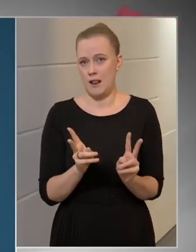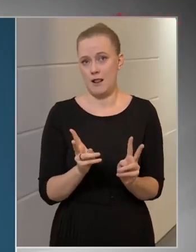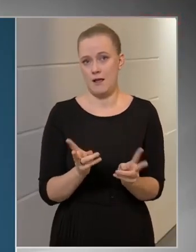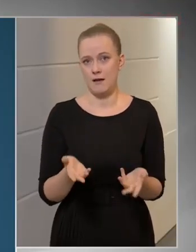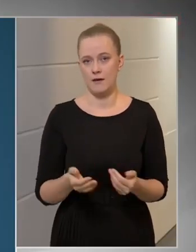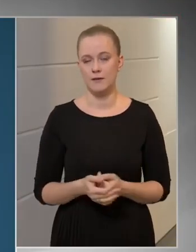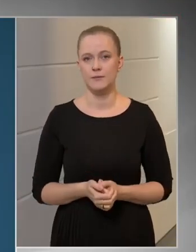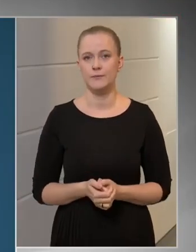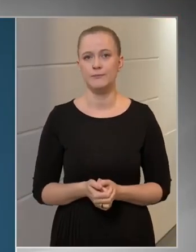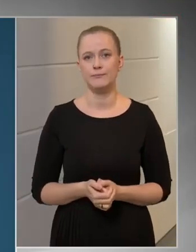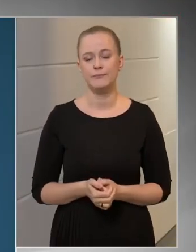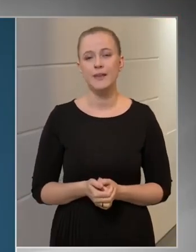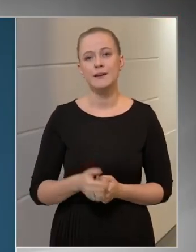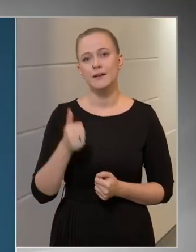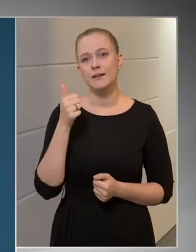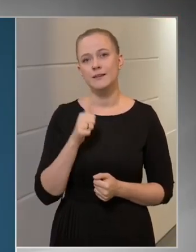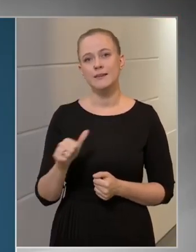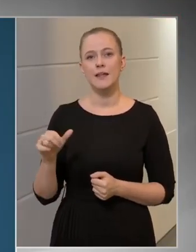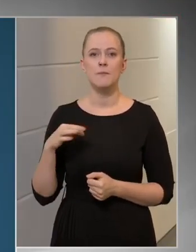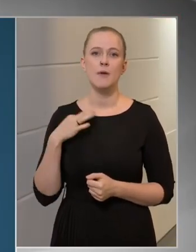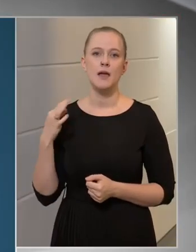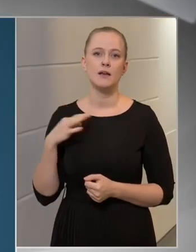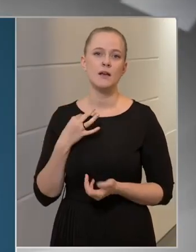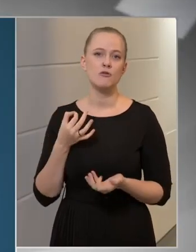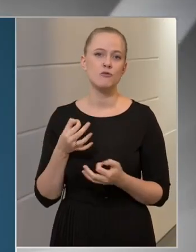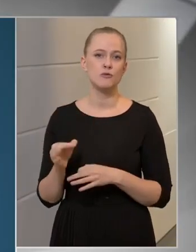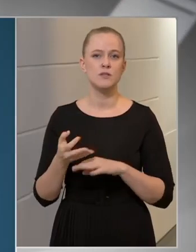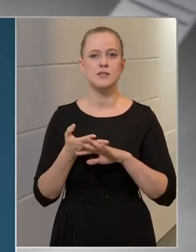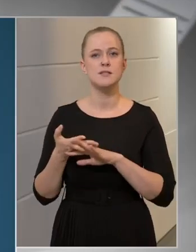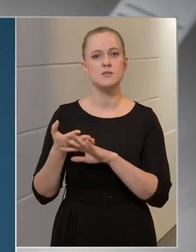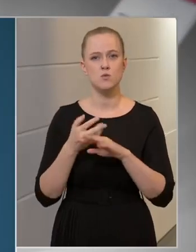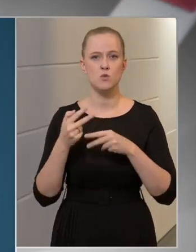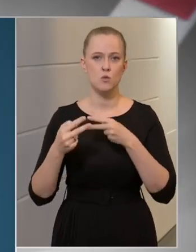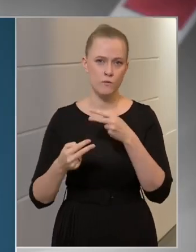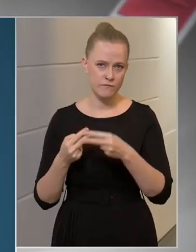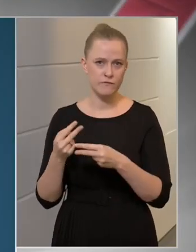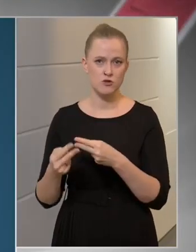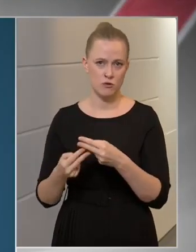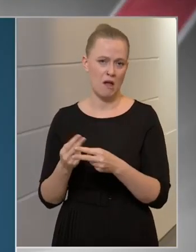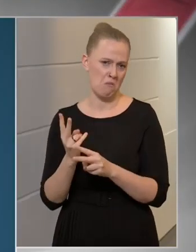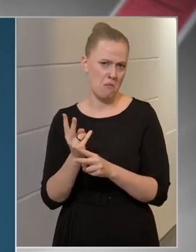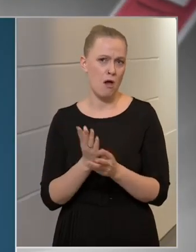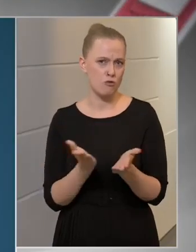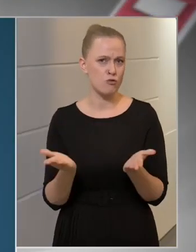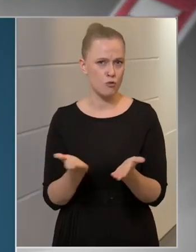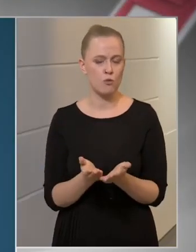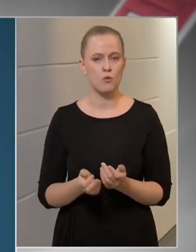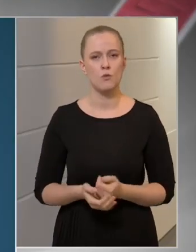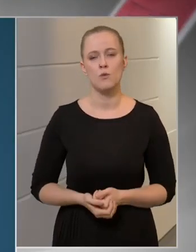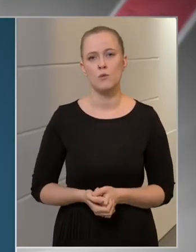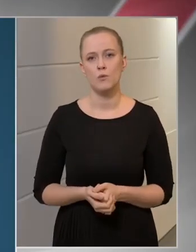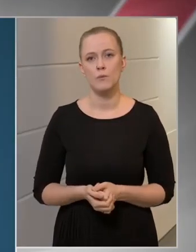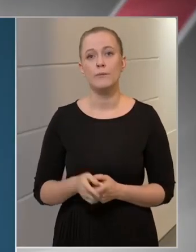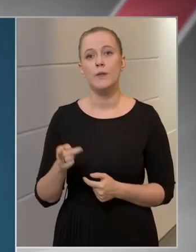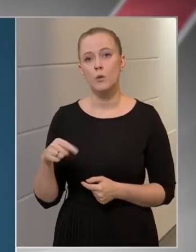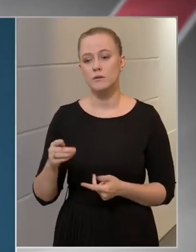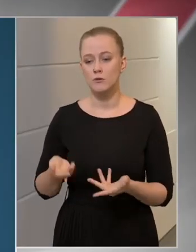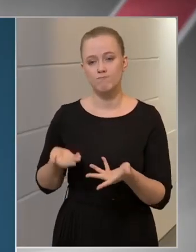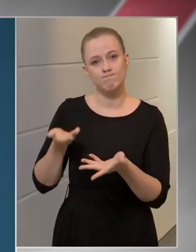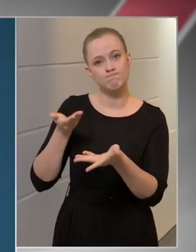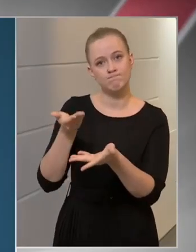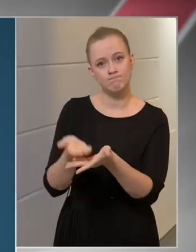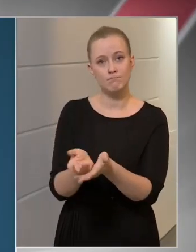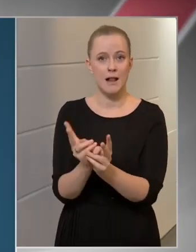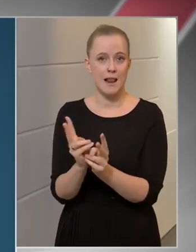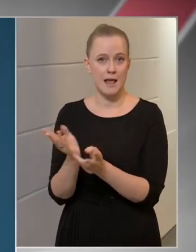kicsit a népegészségügyi szűrővizsgálatokhoz tudnám hasonlítani. Ott is kínálunk